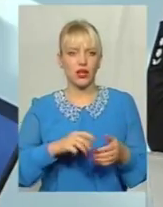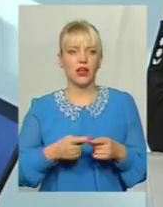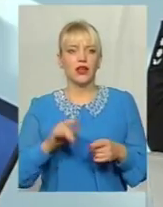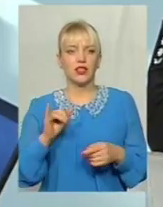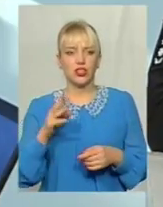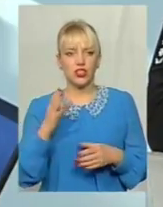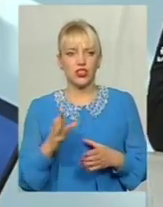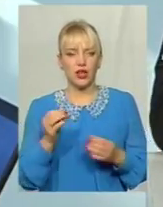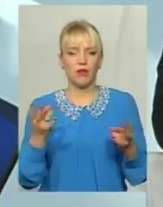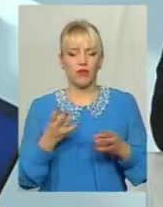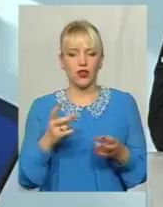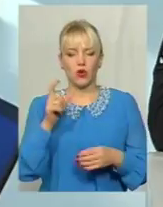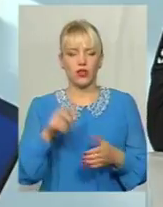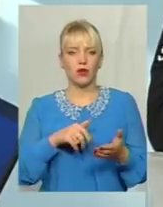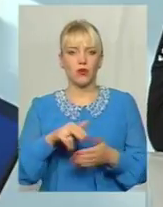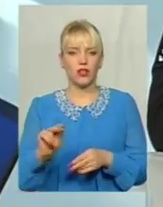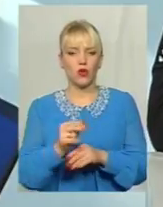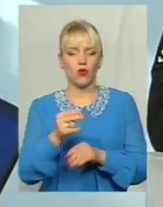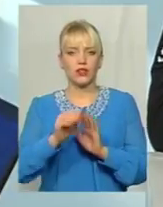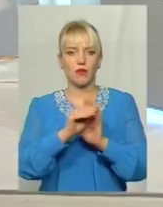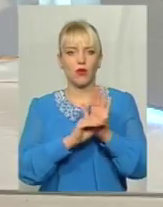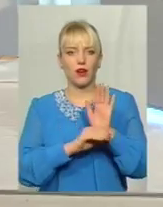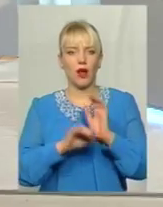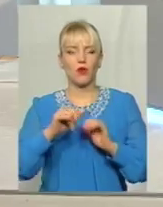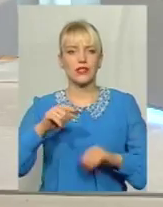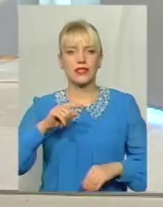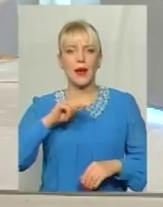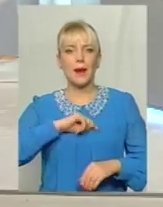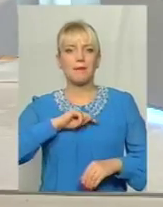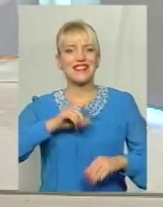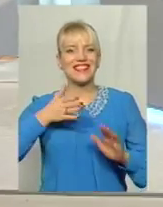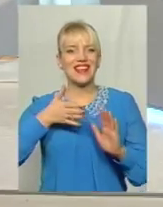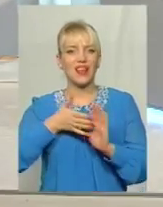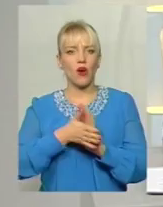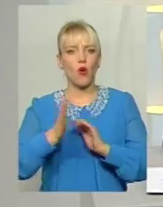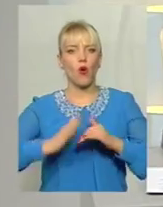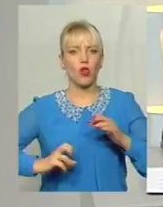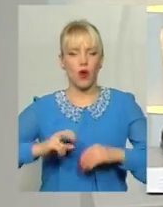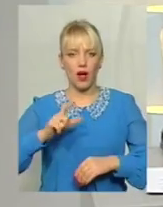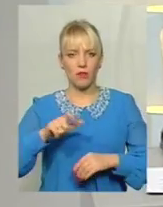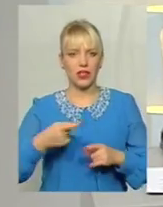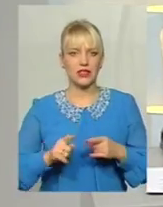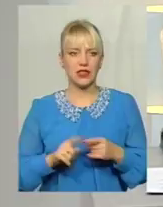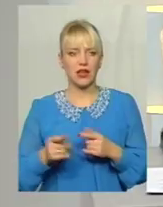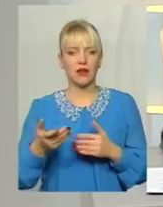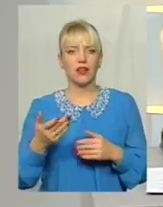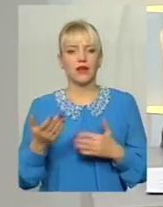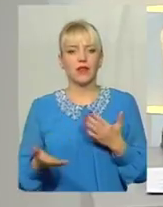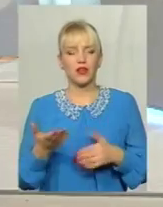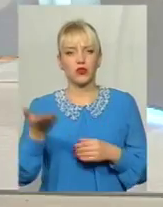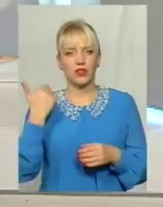повинна пройти відповідну корекційну програму з психологами Тобто, це є обов'язковим, якщо раніше це було, так розумію,